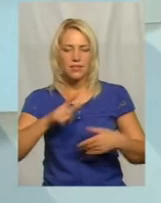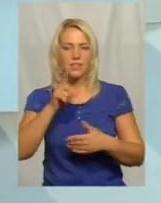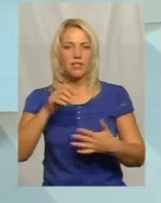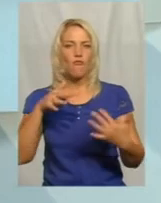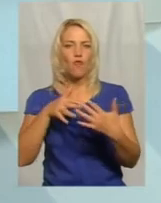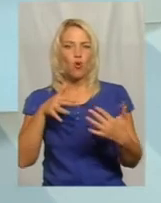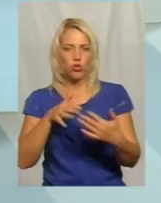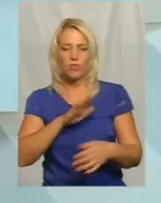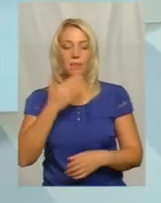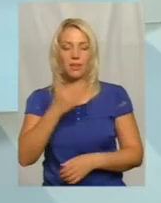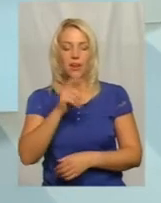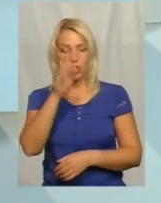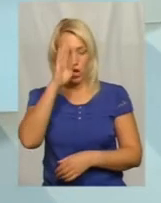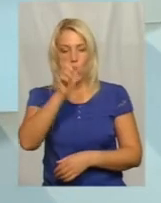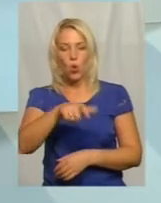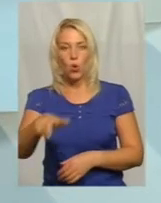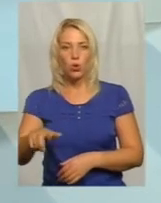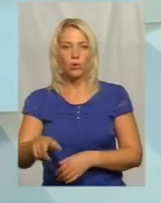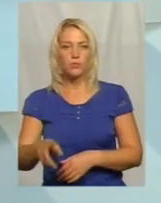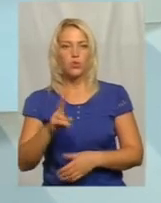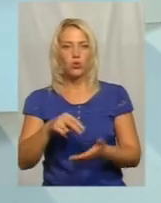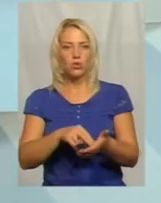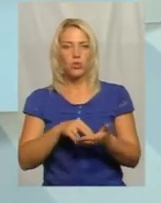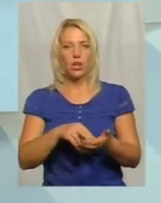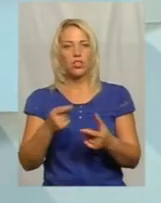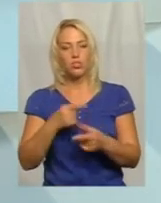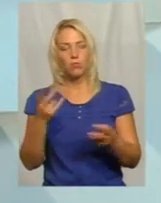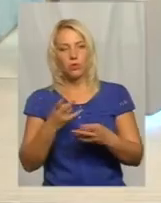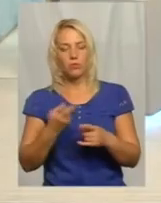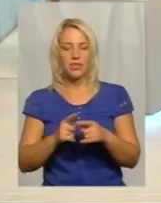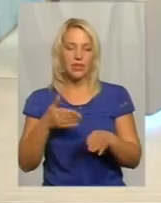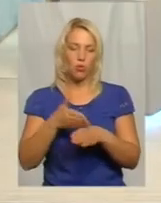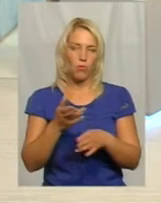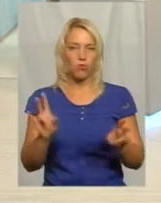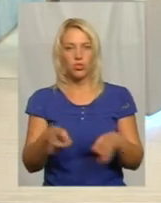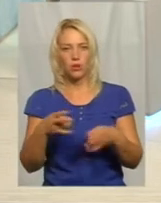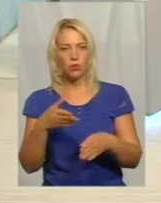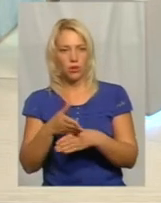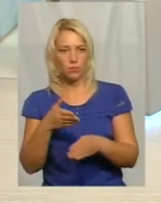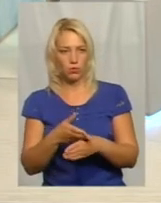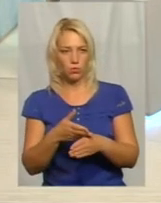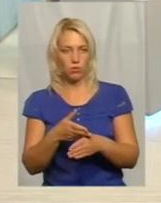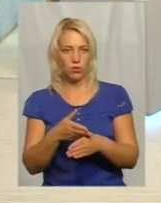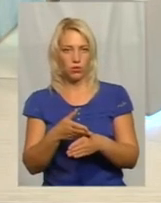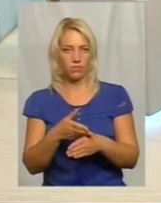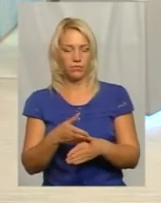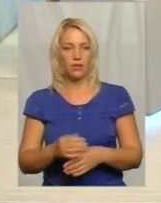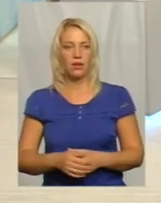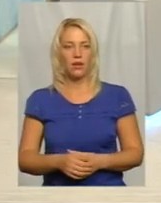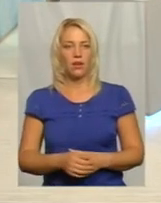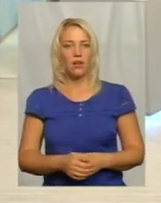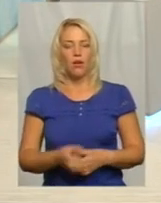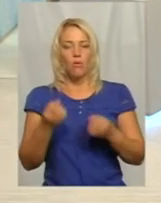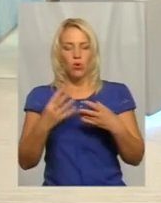хлопців, які з нами стоять з Збройних сил, чи їм потрібна ця допомога, чи не потрібна ця допомога. Просто